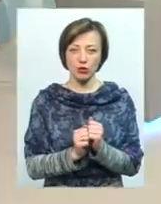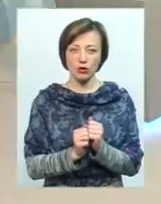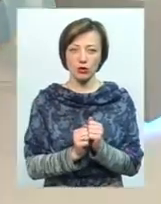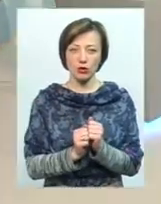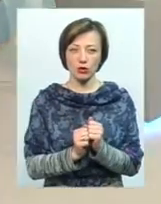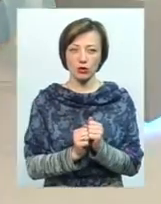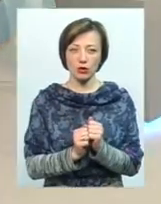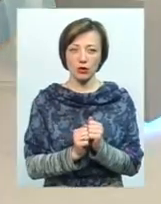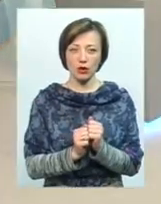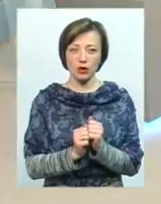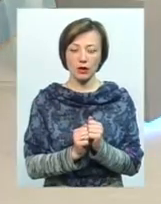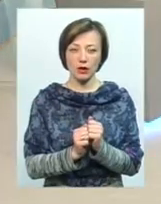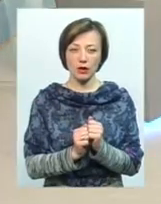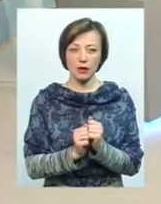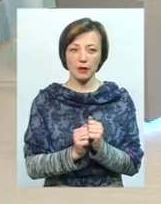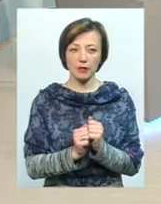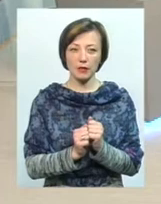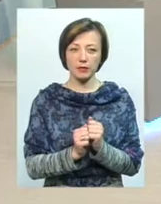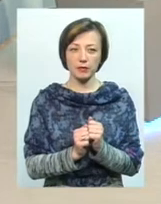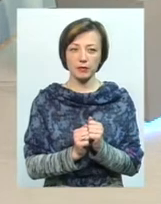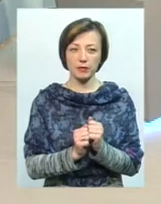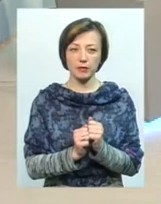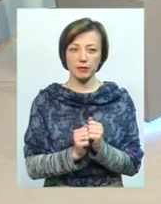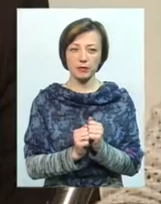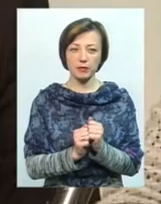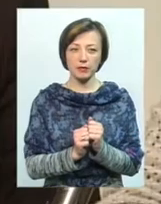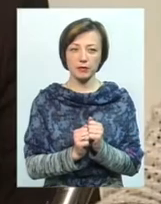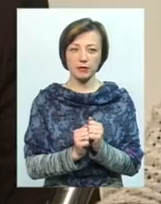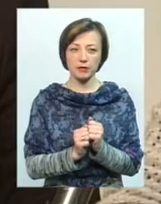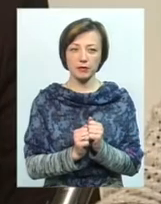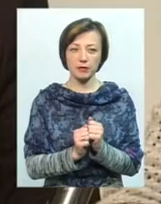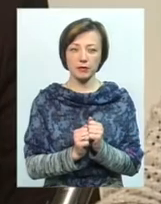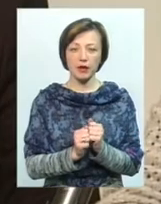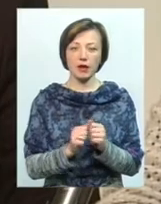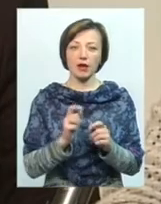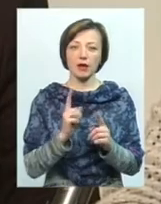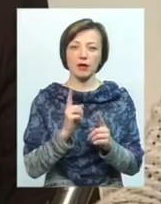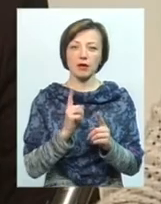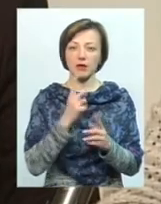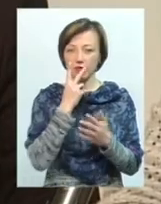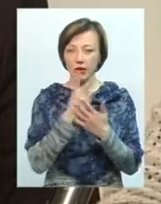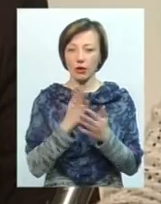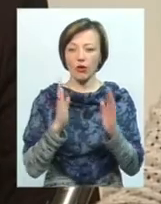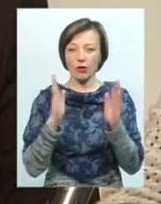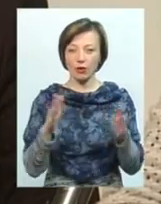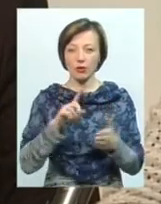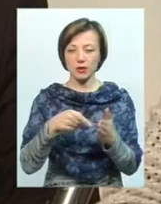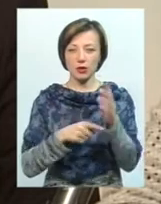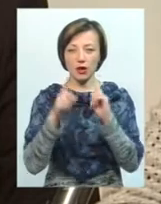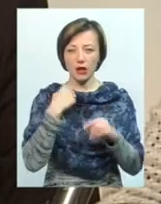коридорами міської ради. І, наприклад, особисто я вже до десятка разів